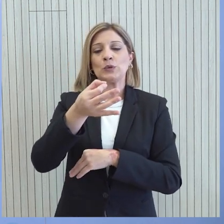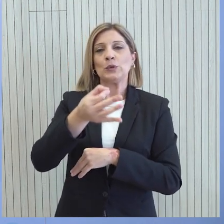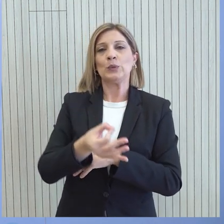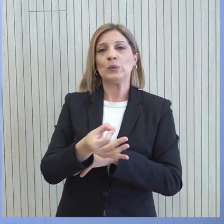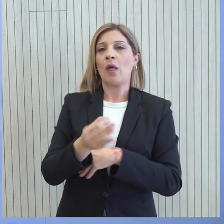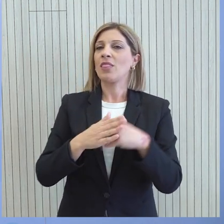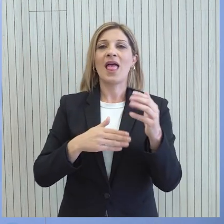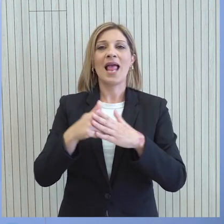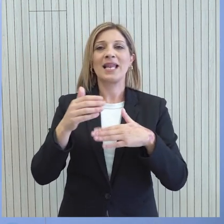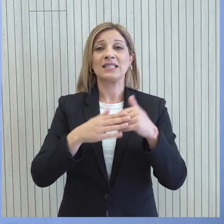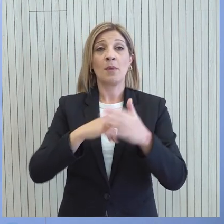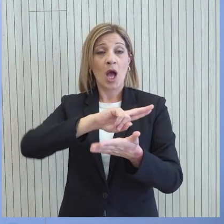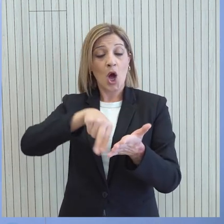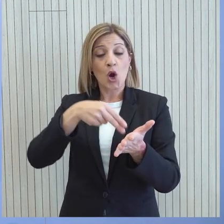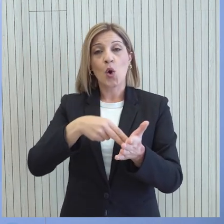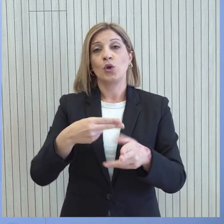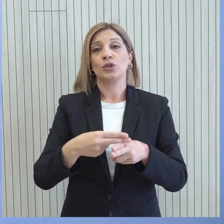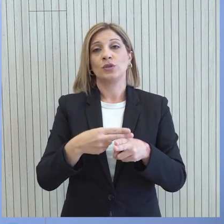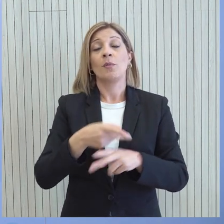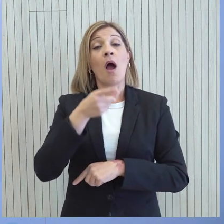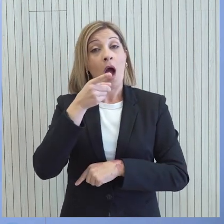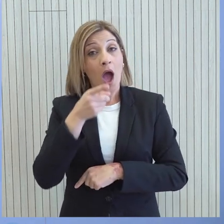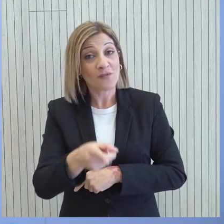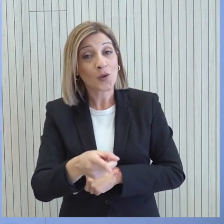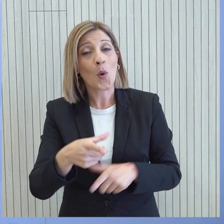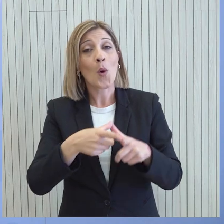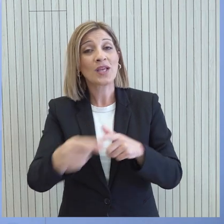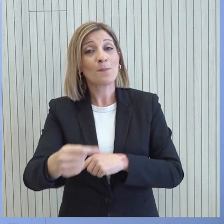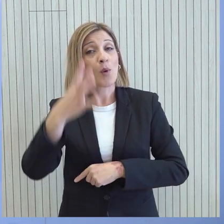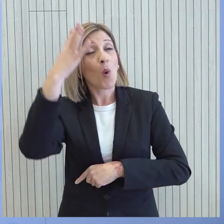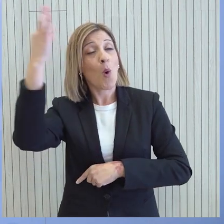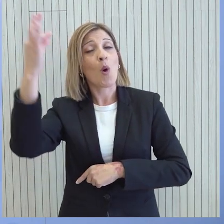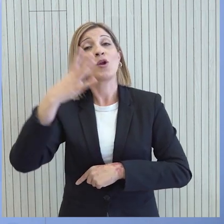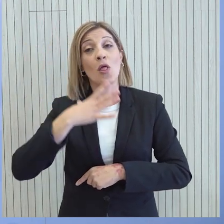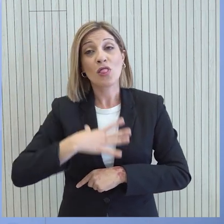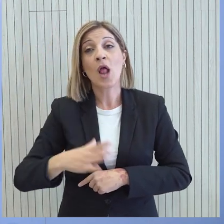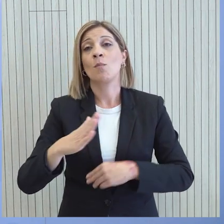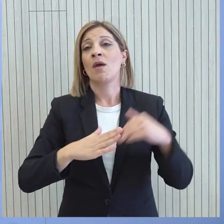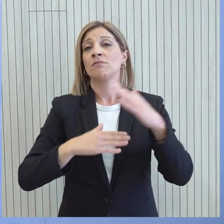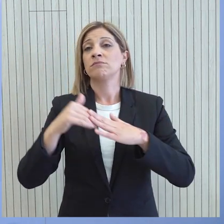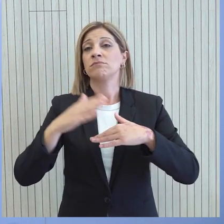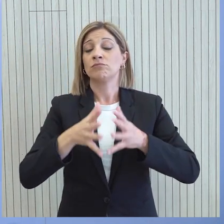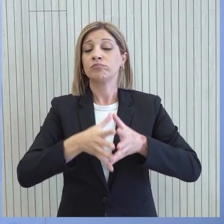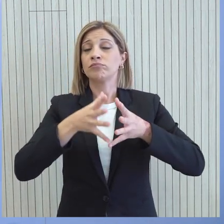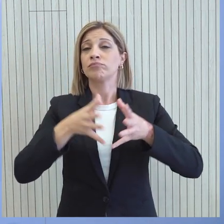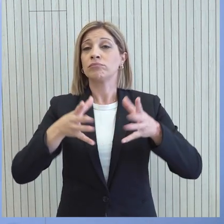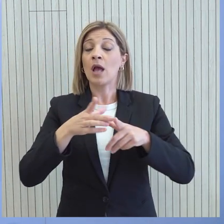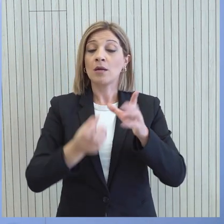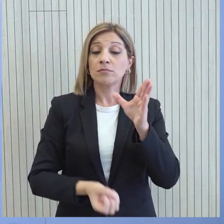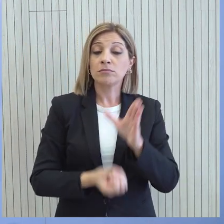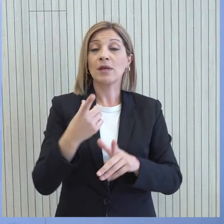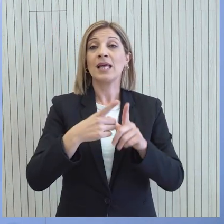αναδεικνύεται ο ρόλος της στην περιοχή. Αυτή την Κύπρο είναι που οργαματιζόμαστε να συνεχίσουμε να εικοδομούμε. Μια χώρα σύγχρονη,